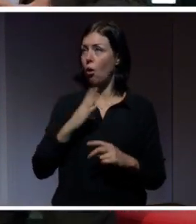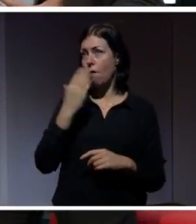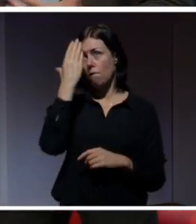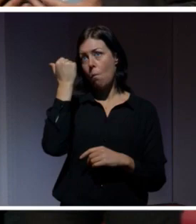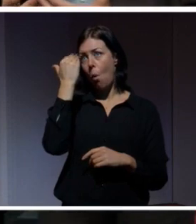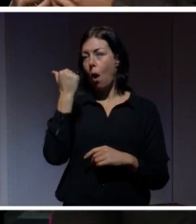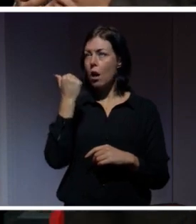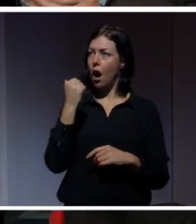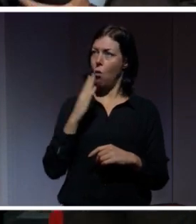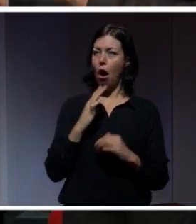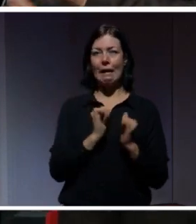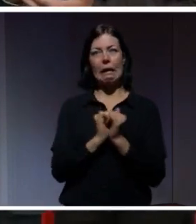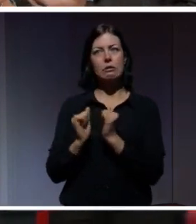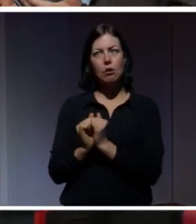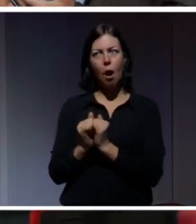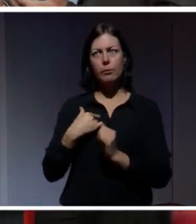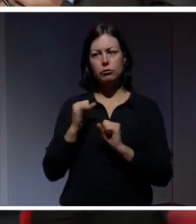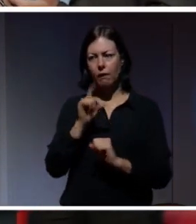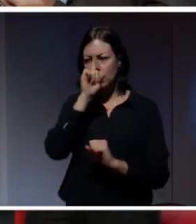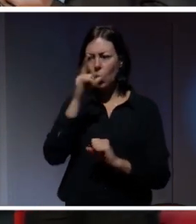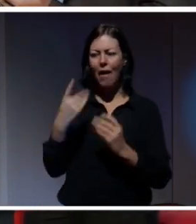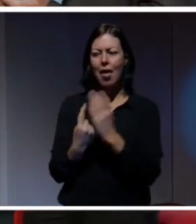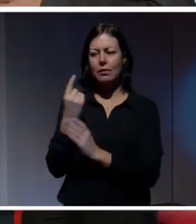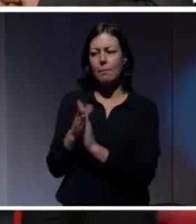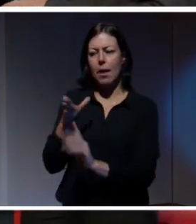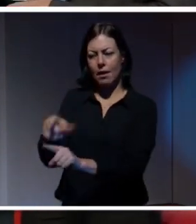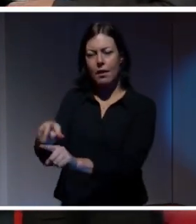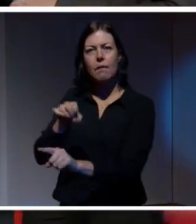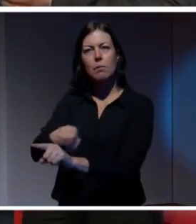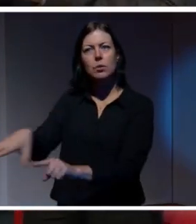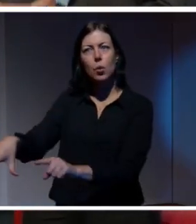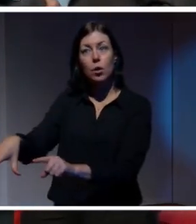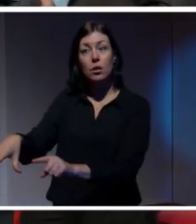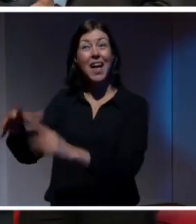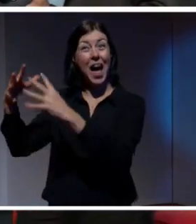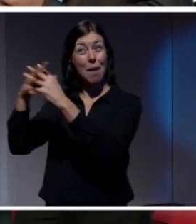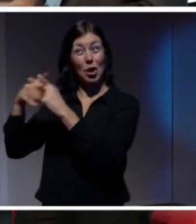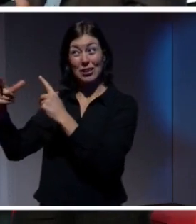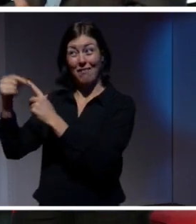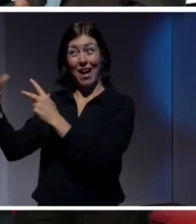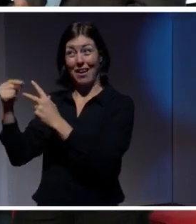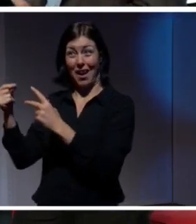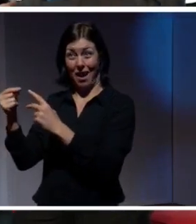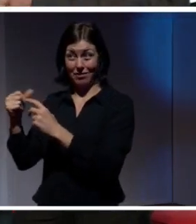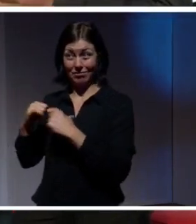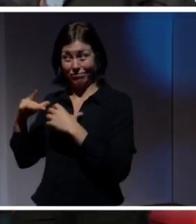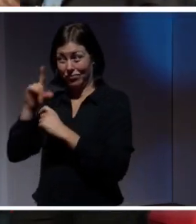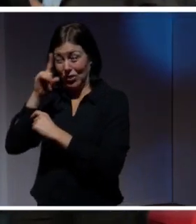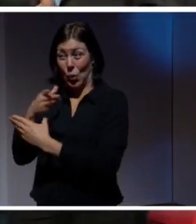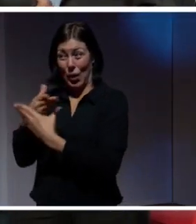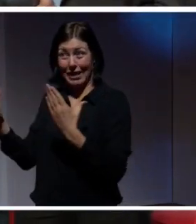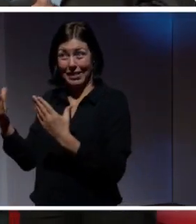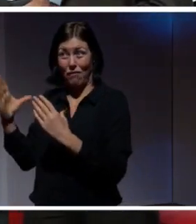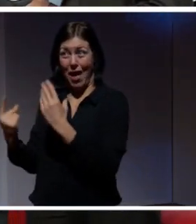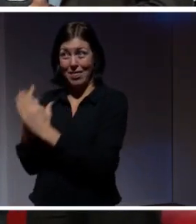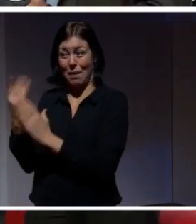redskapen för att förstå vad som händer med informationen. Och uppenbarligen så visste de amerikanska väljarna inte vad som händer med informationen, vare sig 2012